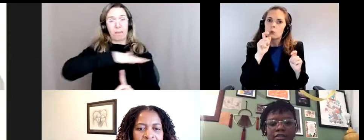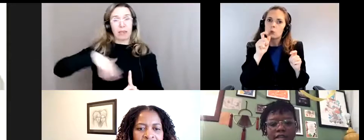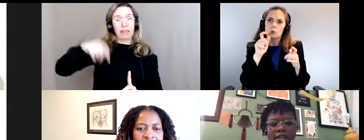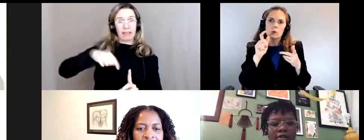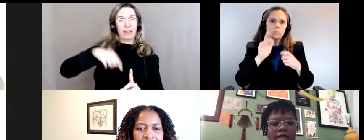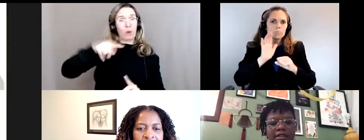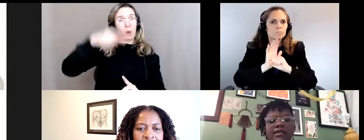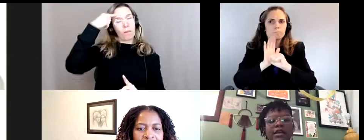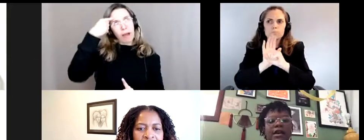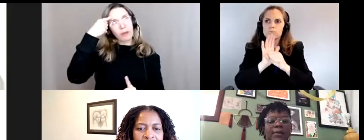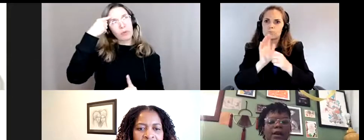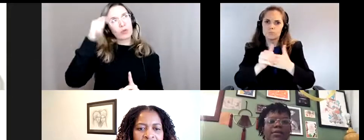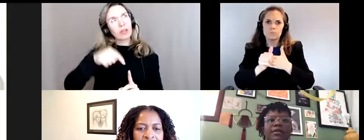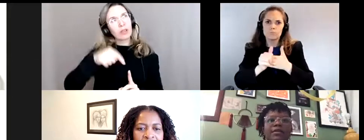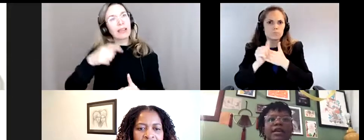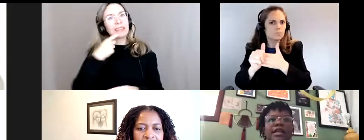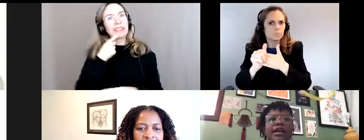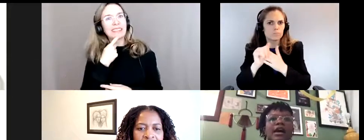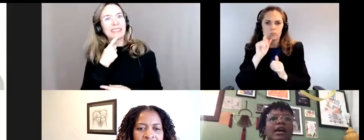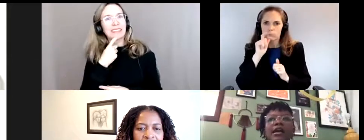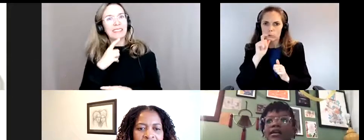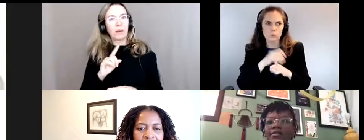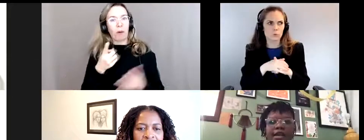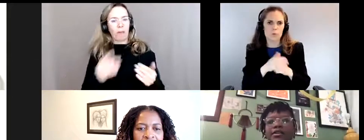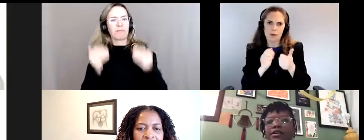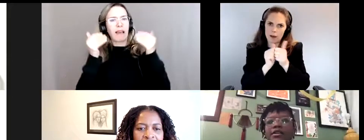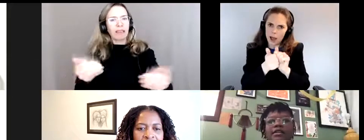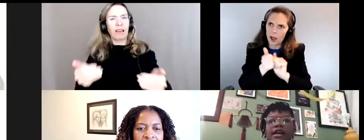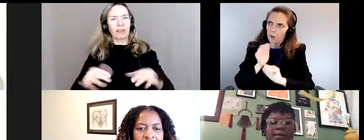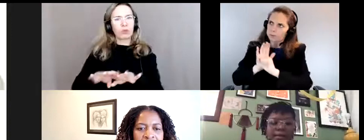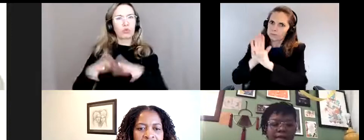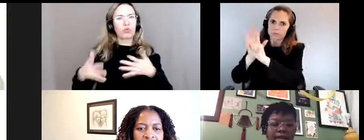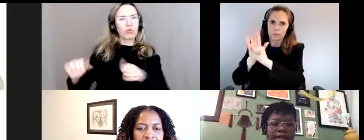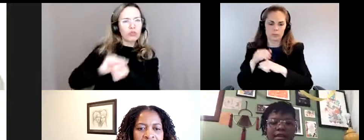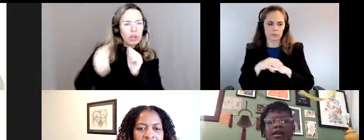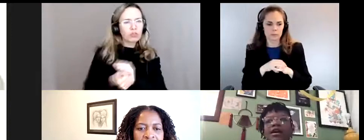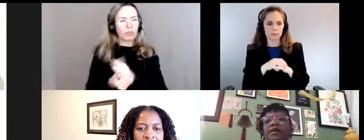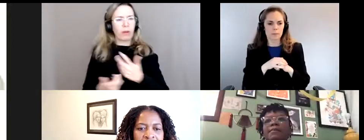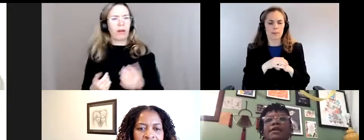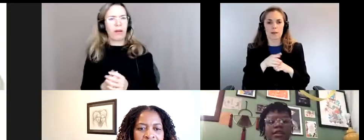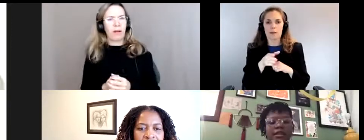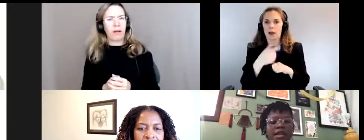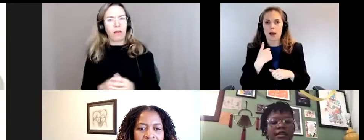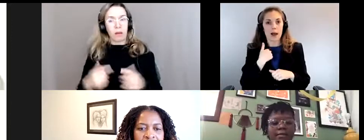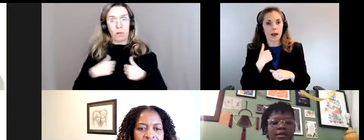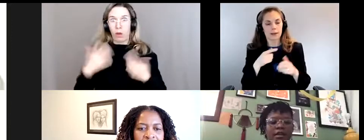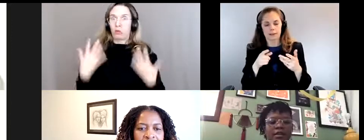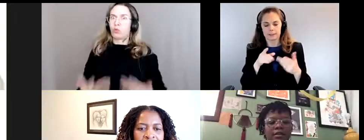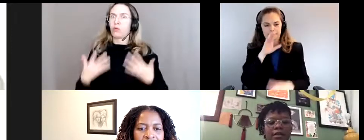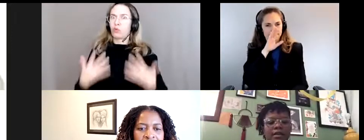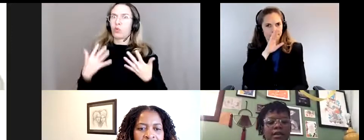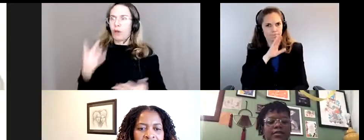il faut penser aux personnes qui sont en premier fil de ces changements et de ces mouvements. Un problème auquel j'ai fait face très souvent,